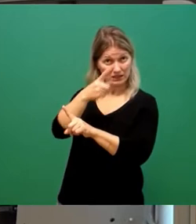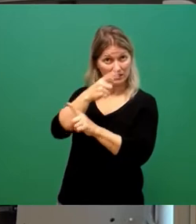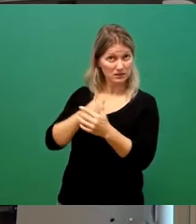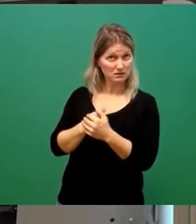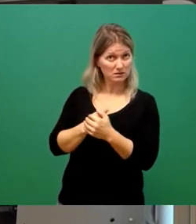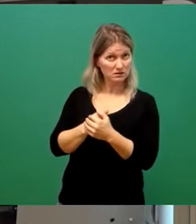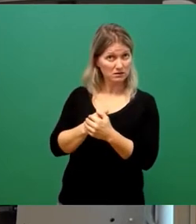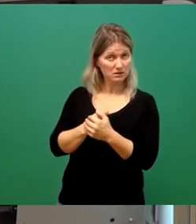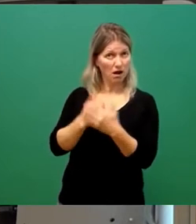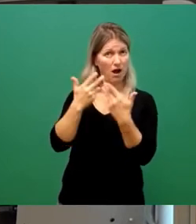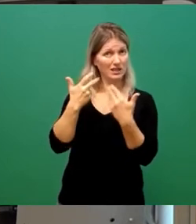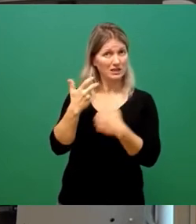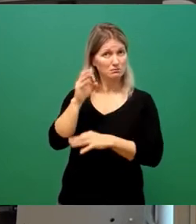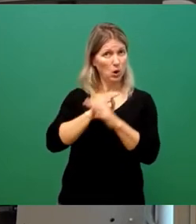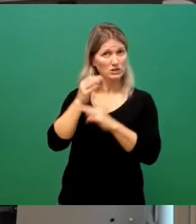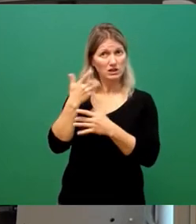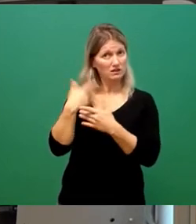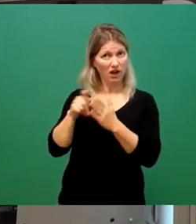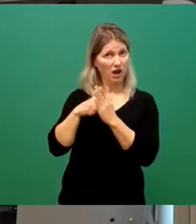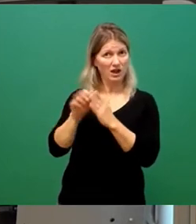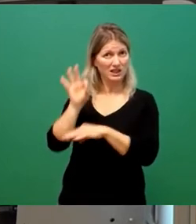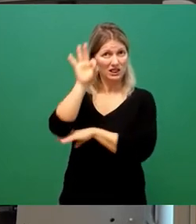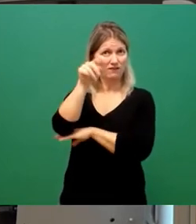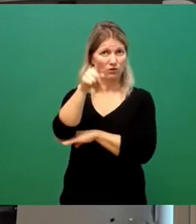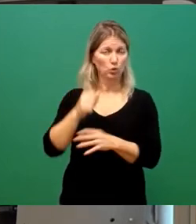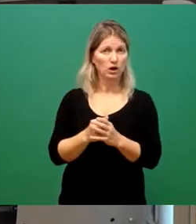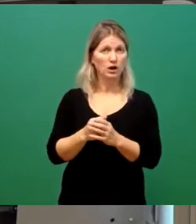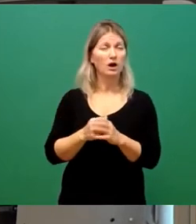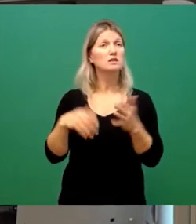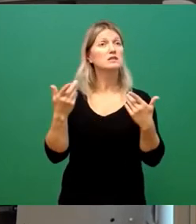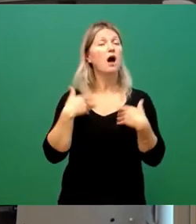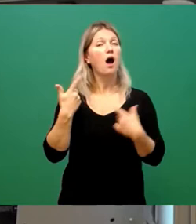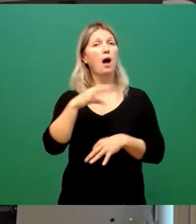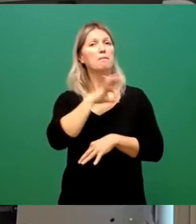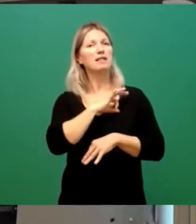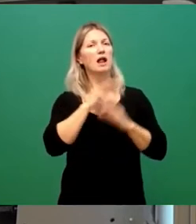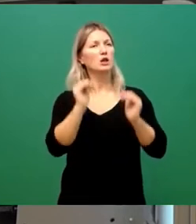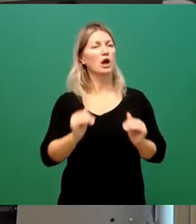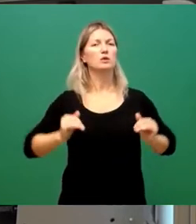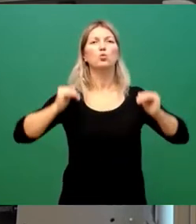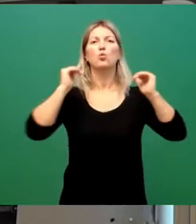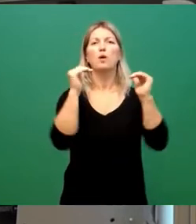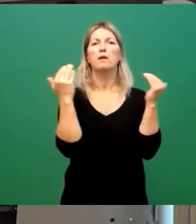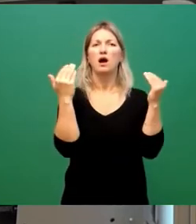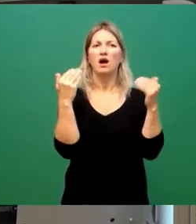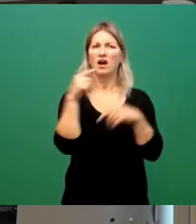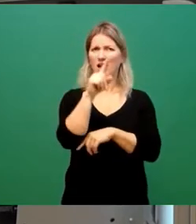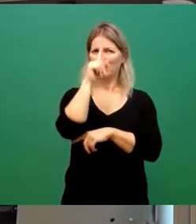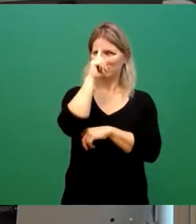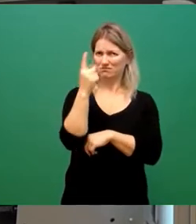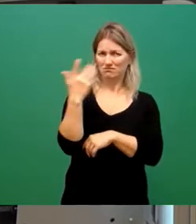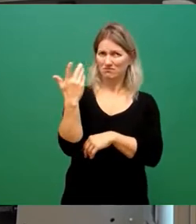verstehen Sie unter Überparteilichkeit eigentlich den Kurs, den jetzt Herr